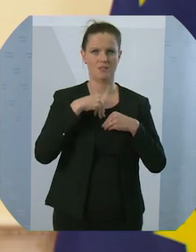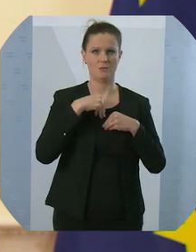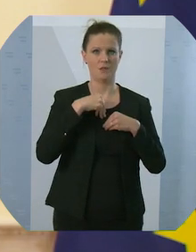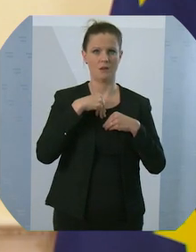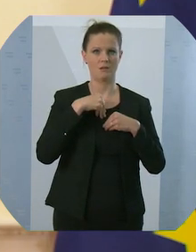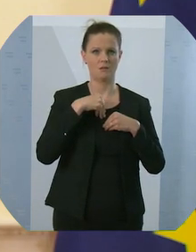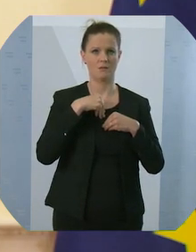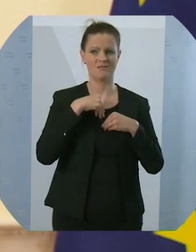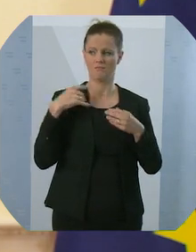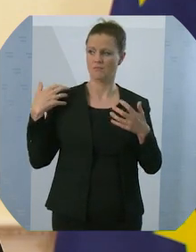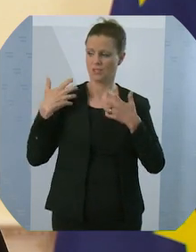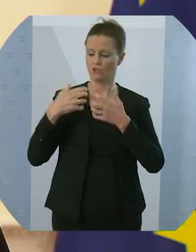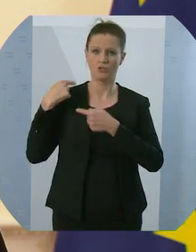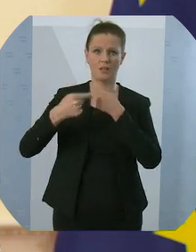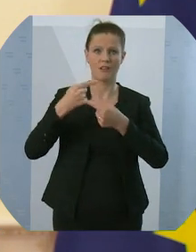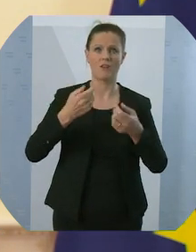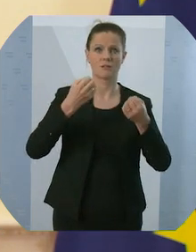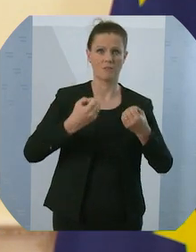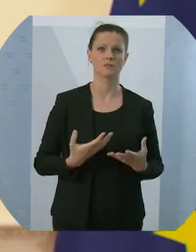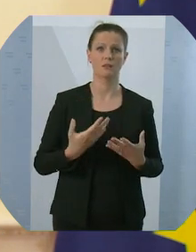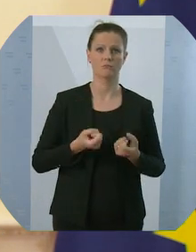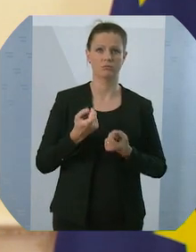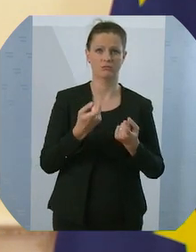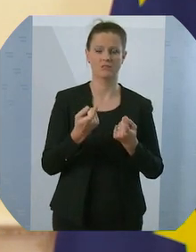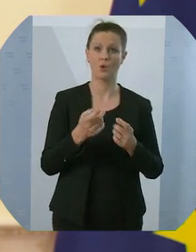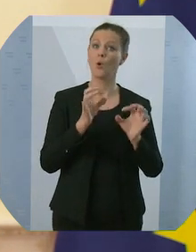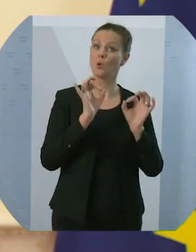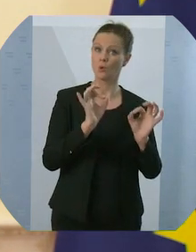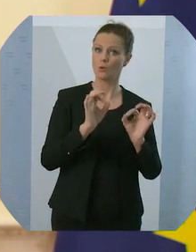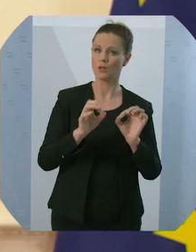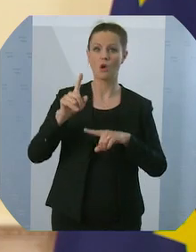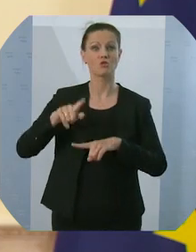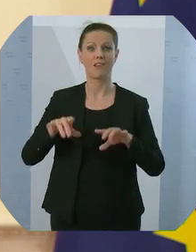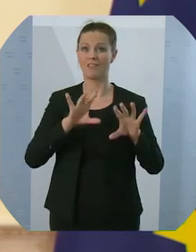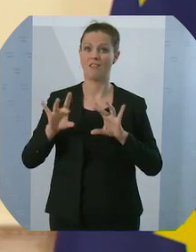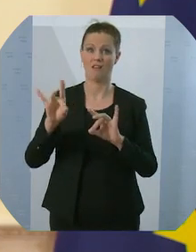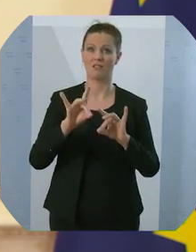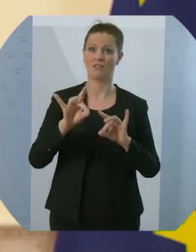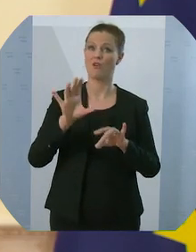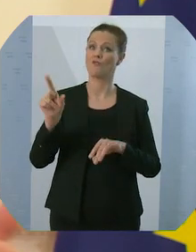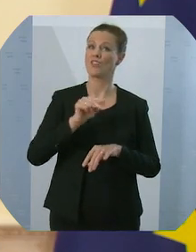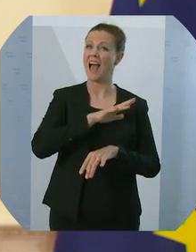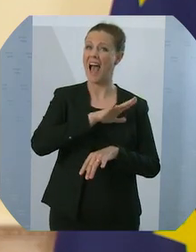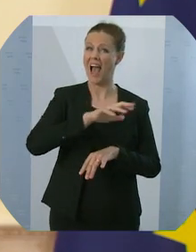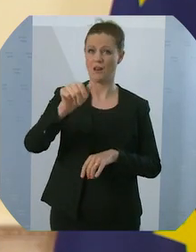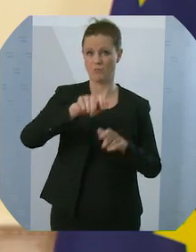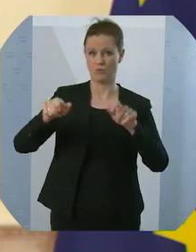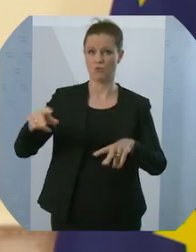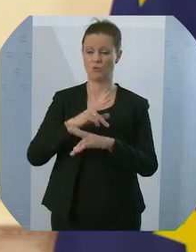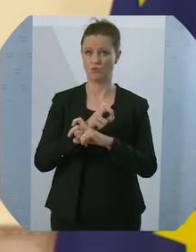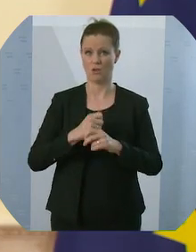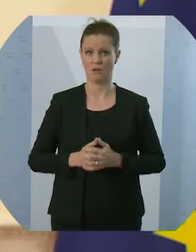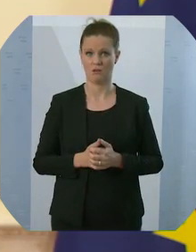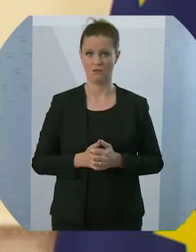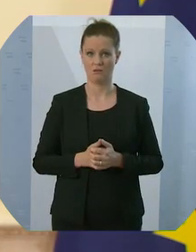ist, zu den guten und schlechten Taten aller Österreicher. So wie wir für unsere guten Taten